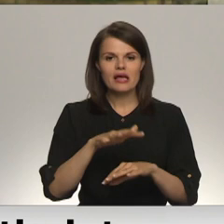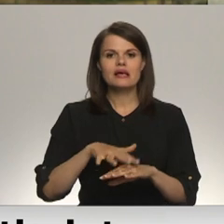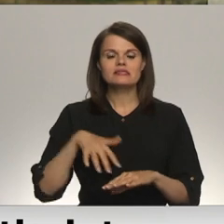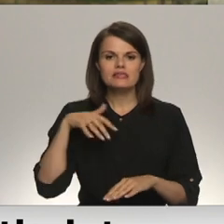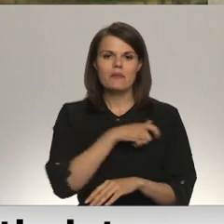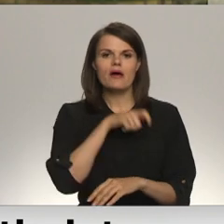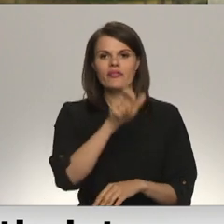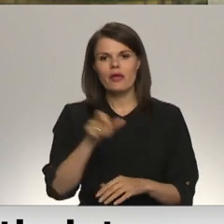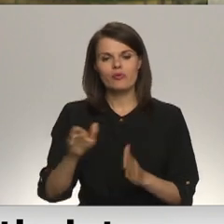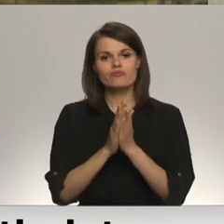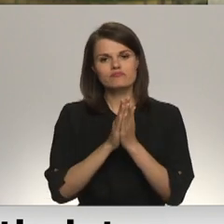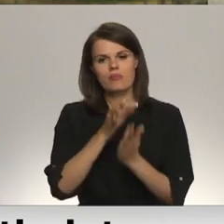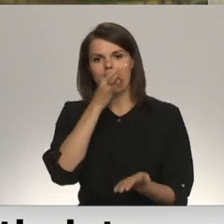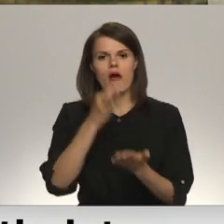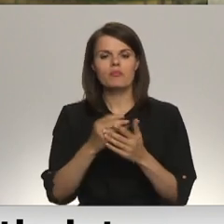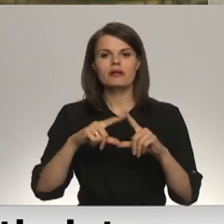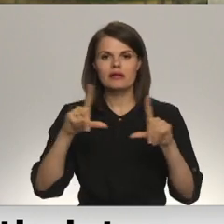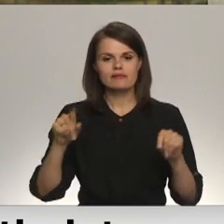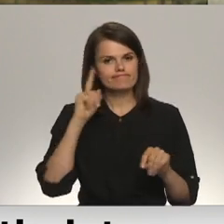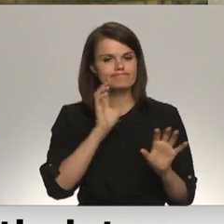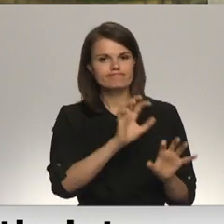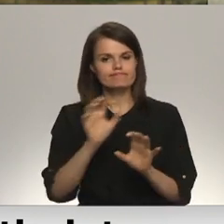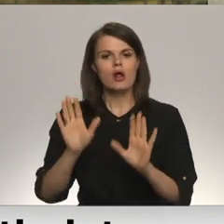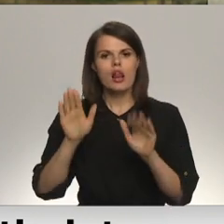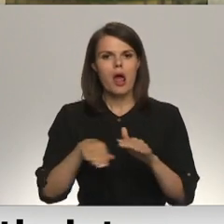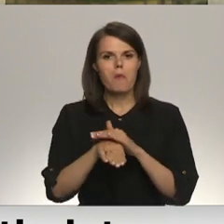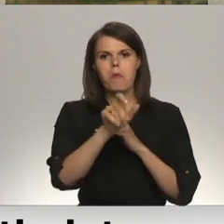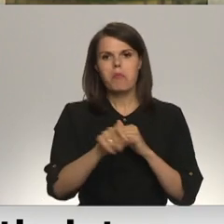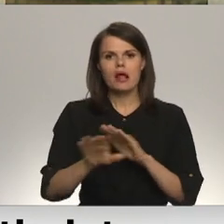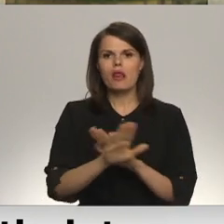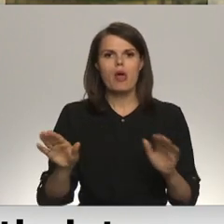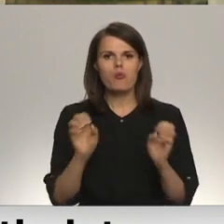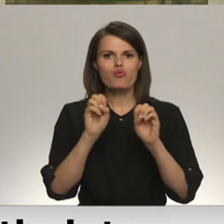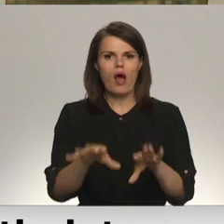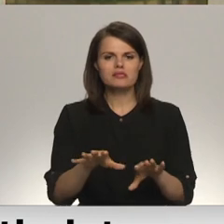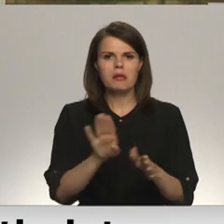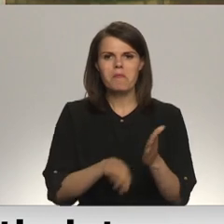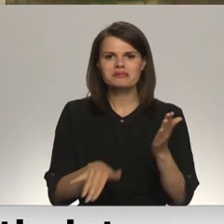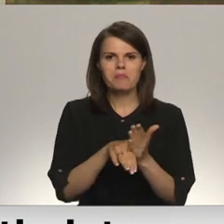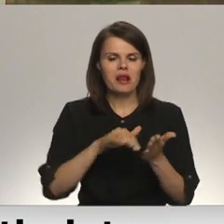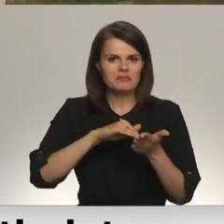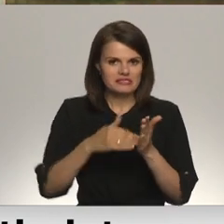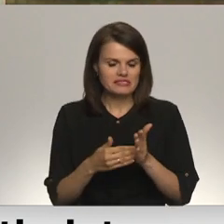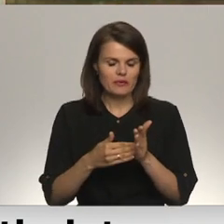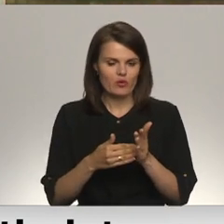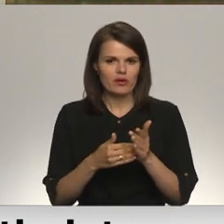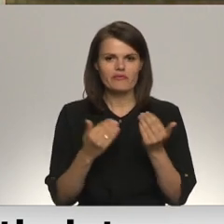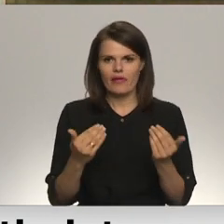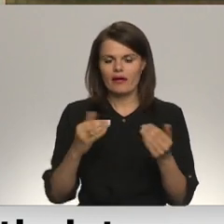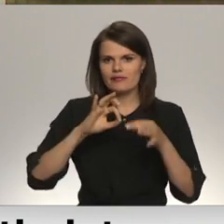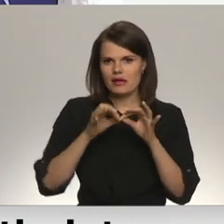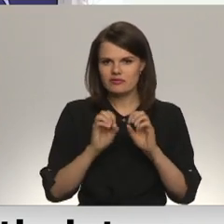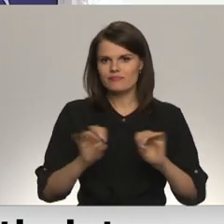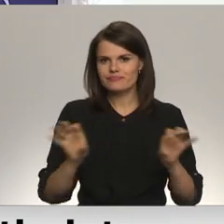deputāteicina atbildīgās iestādes gādāt, lai bēgļi netiktu atstāti bezpalīdzīgā situācijā. Vairākas viņomā daru līcīte.